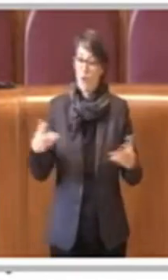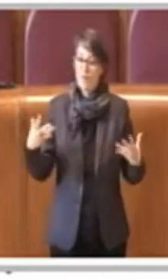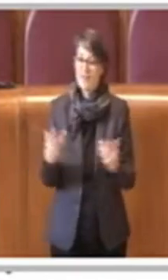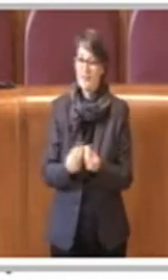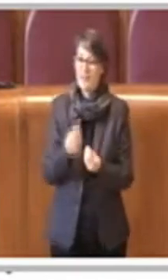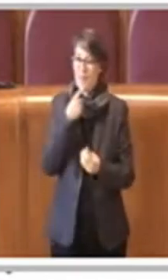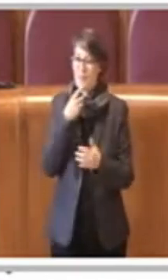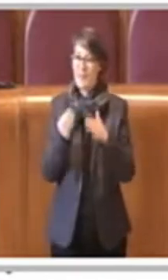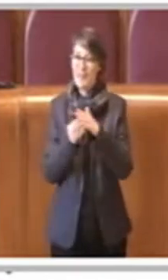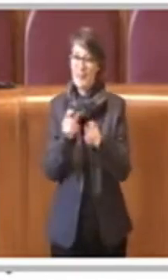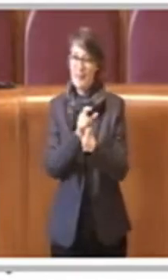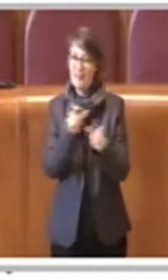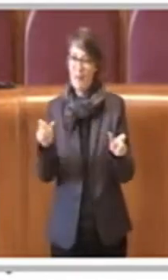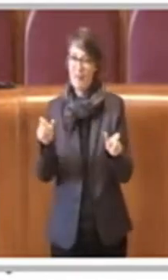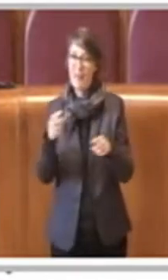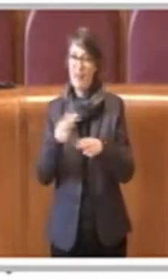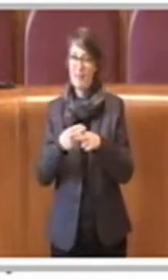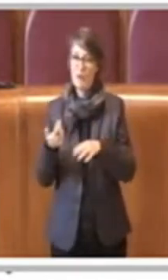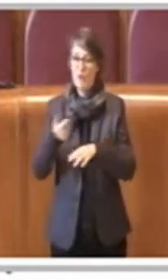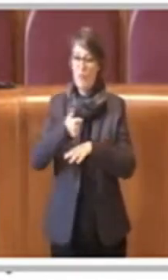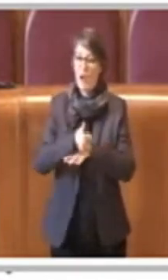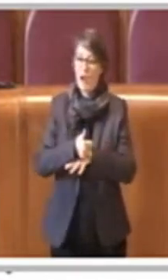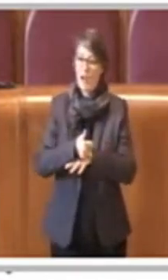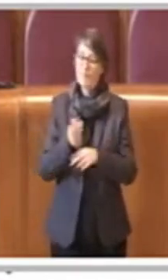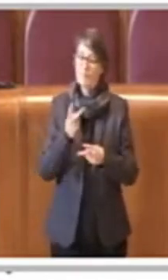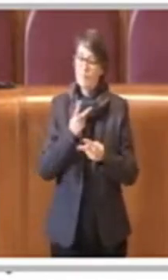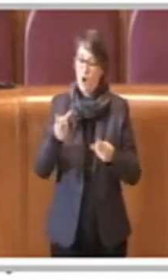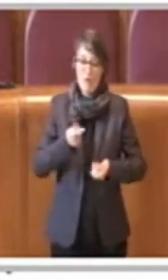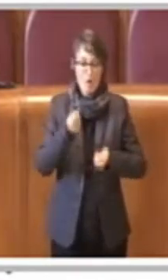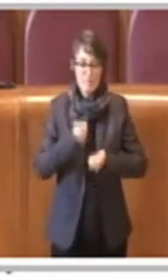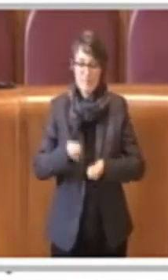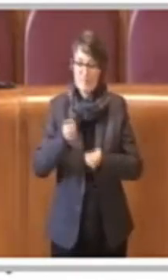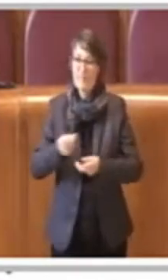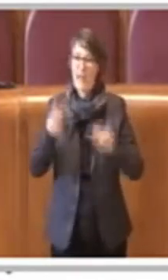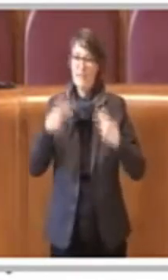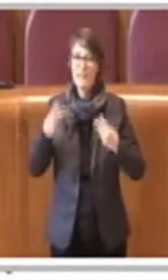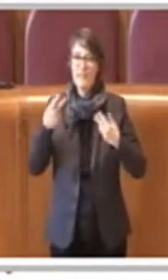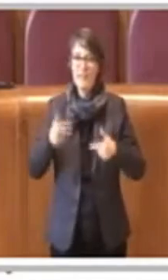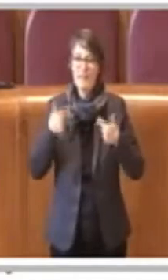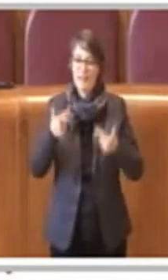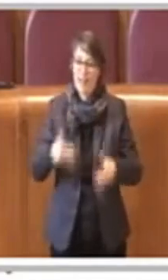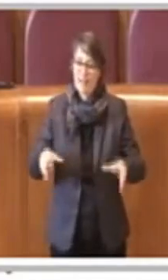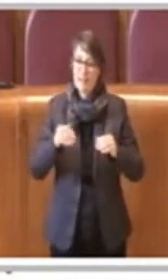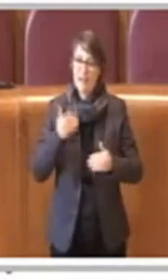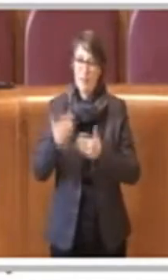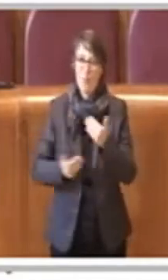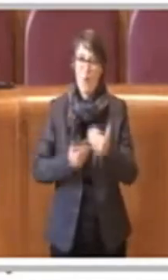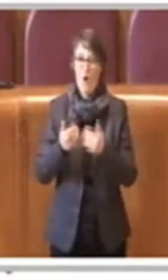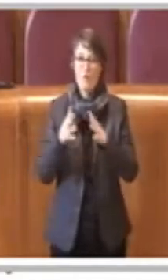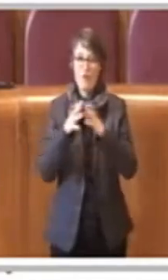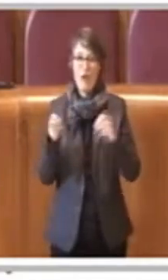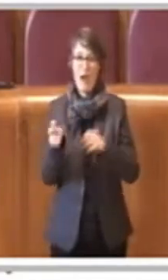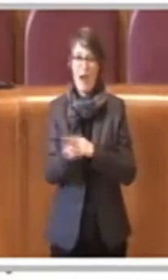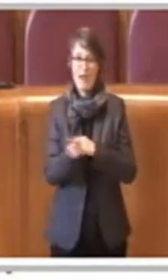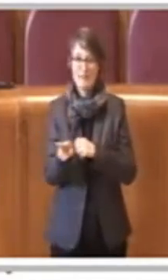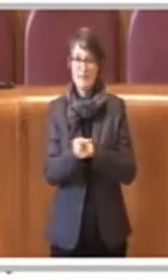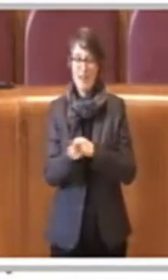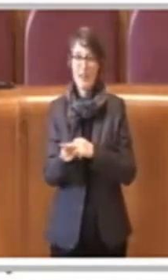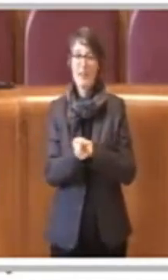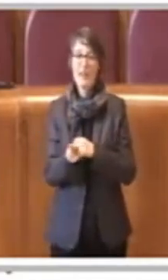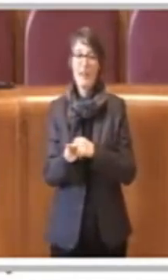ovviamente di ridare vita a queste aziende creando ovviamente nel tessuto agricolo